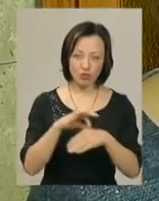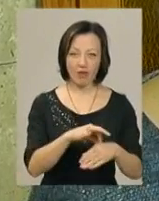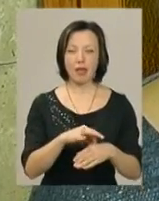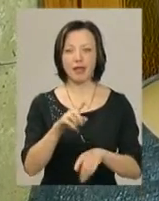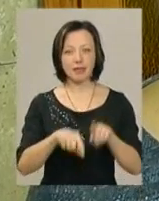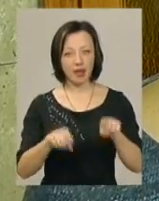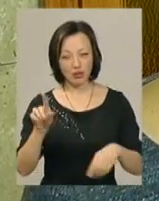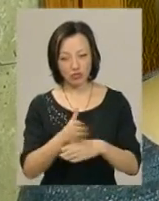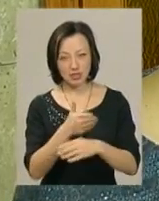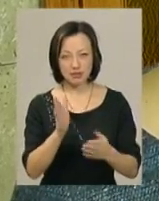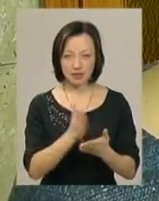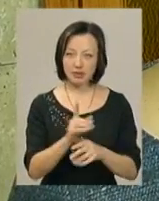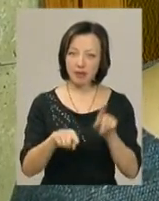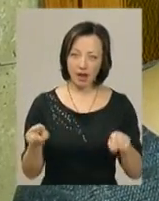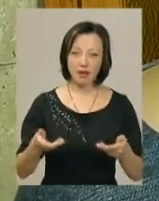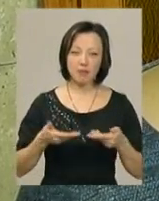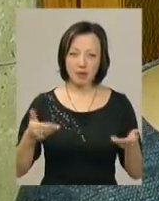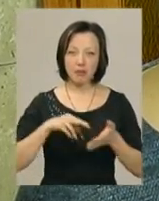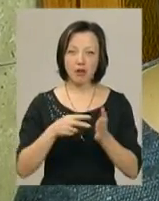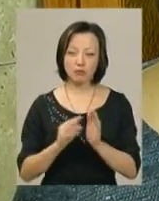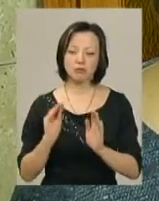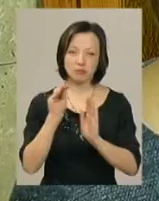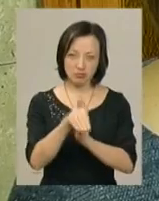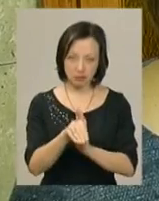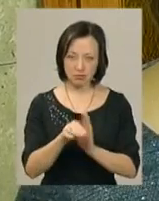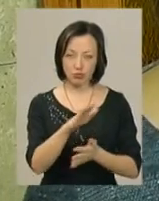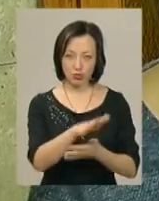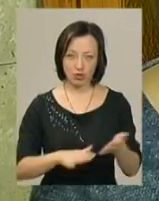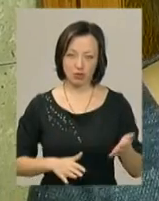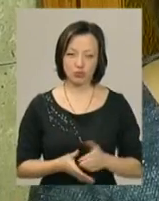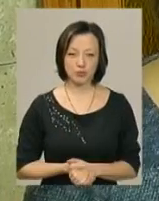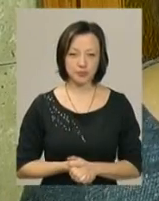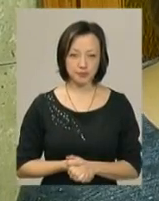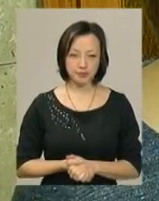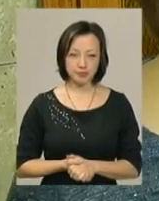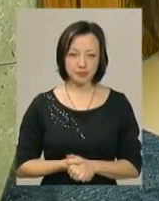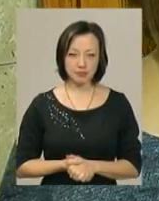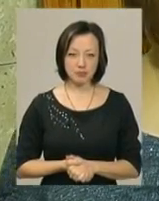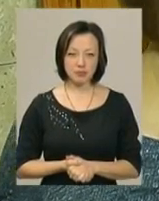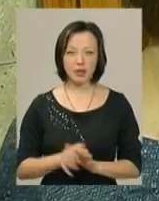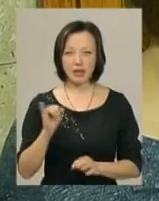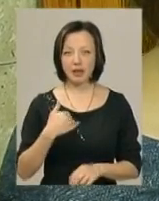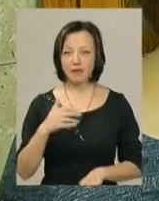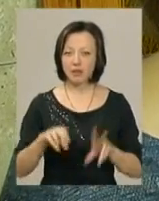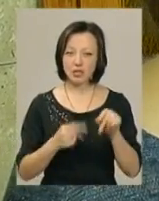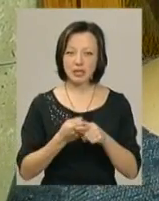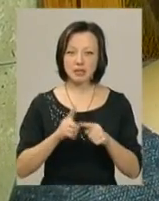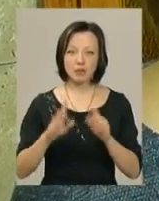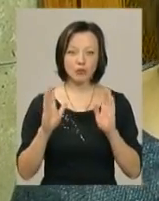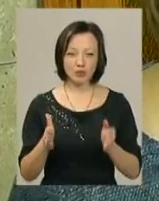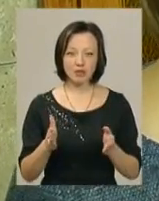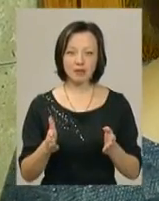Деякі частини є, деякі ми плануємо в подальшому дообладнати і я вважаю, що це буде